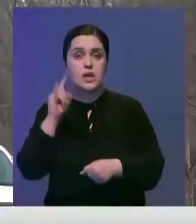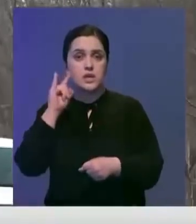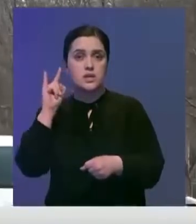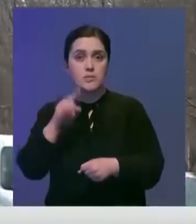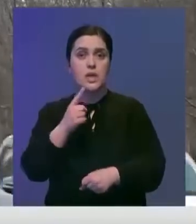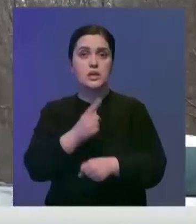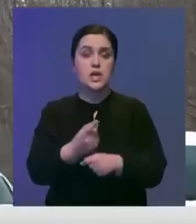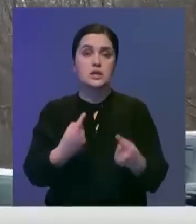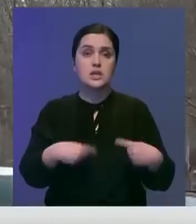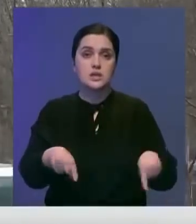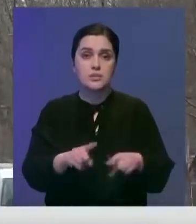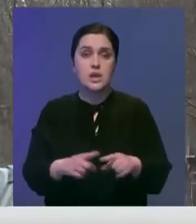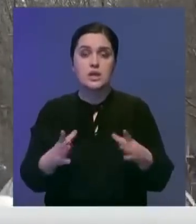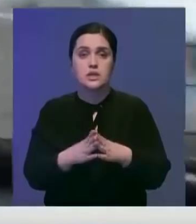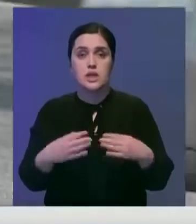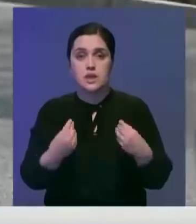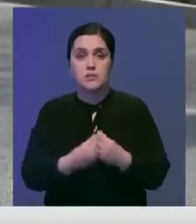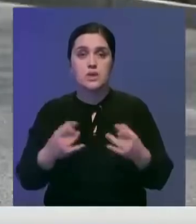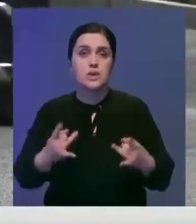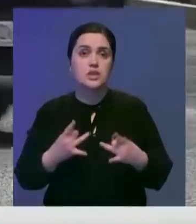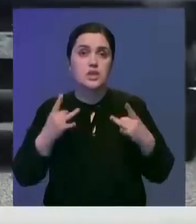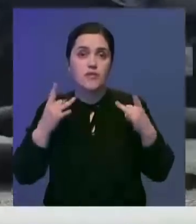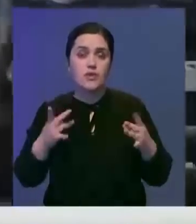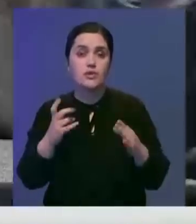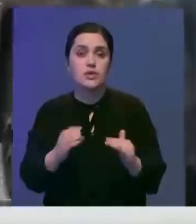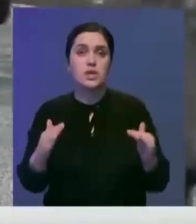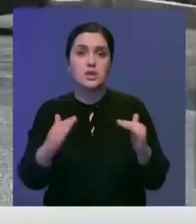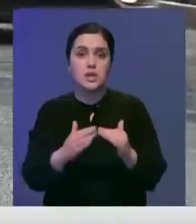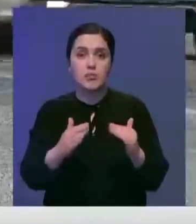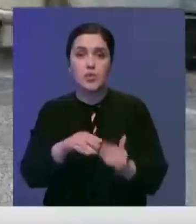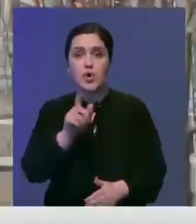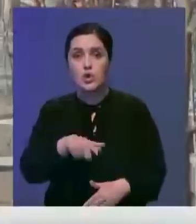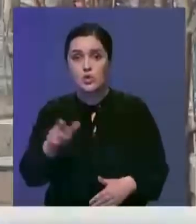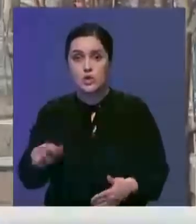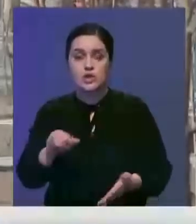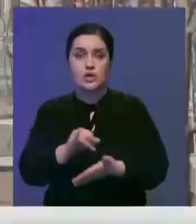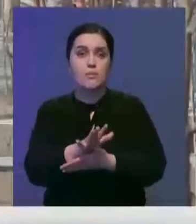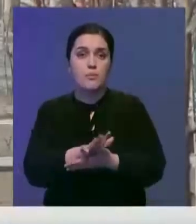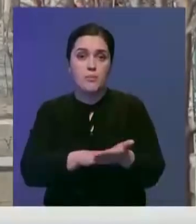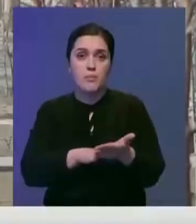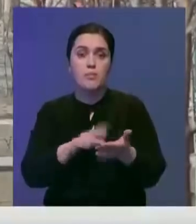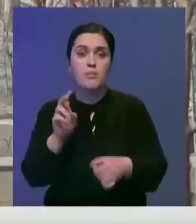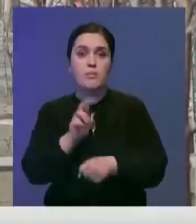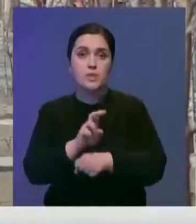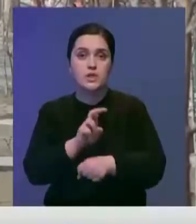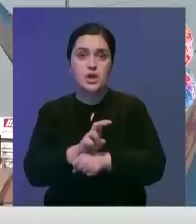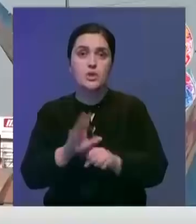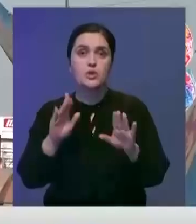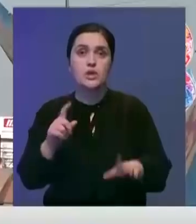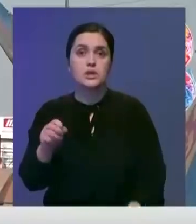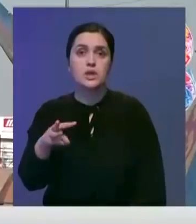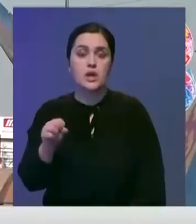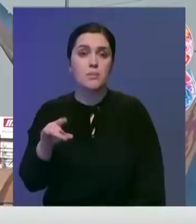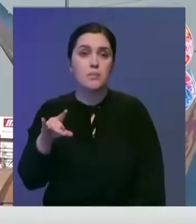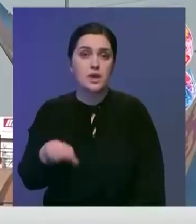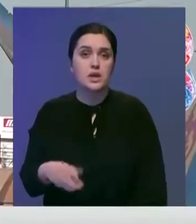ограничений. Мол, несмотря на запрет организации семейных торжеств, в том числе и на дому, люди продолжают проводить и посещать их.